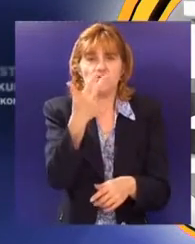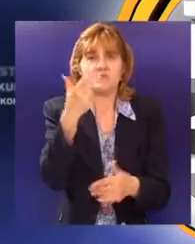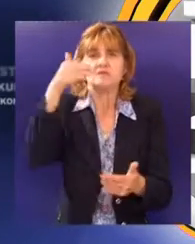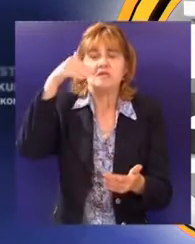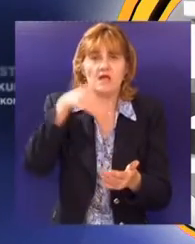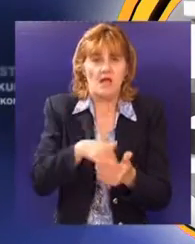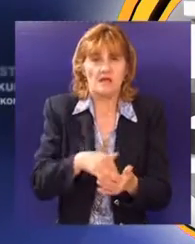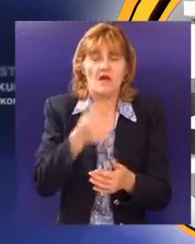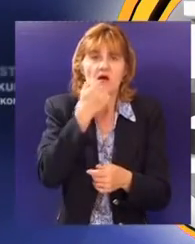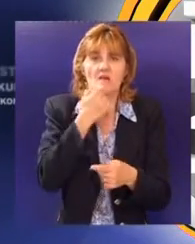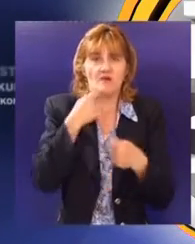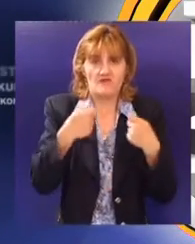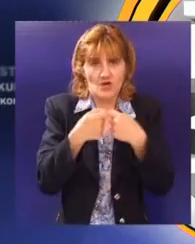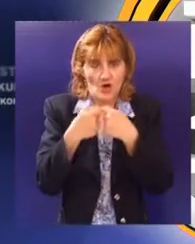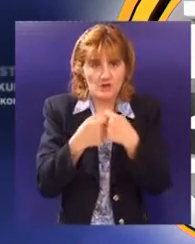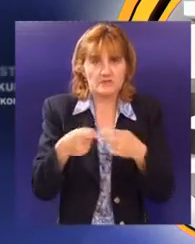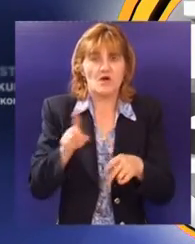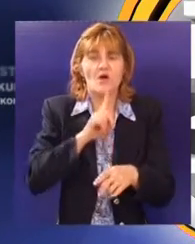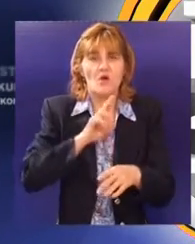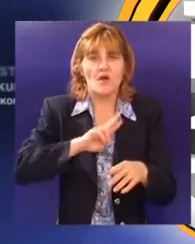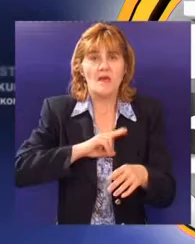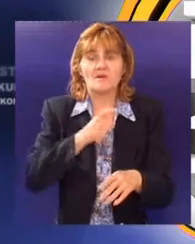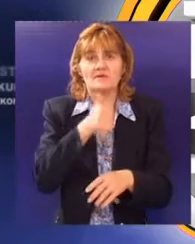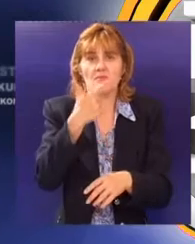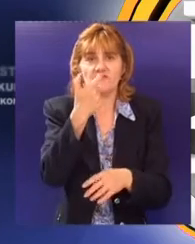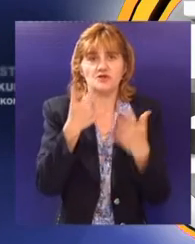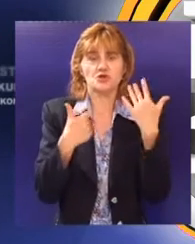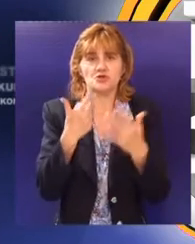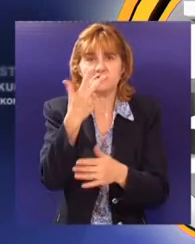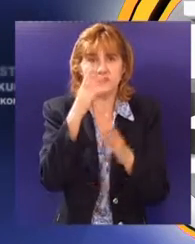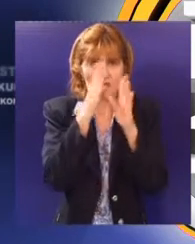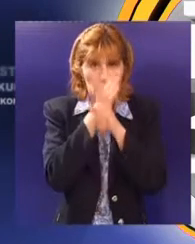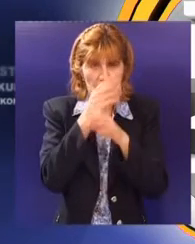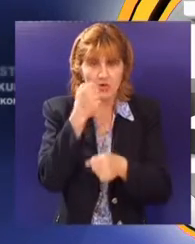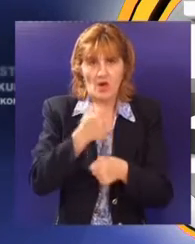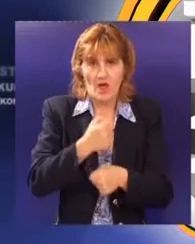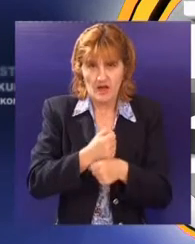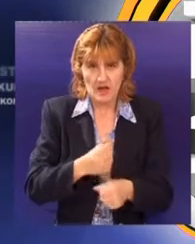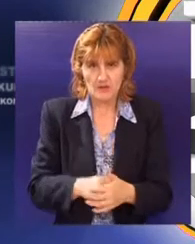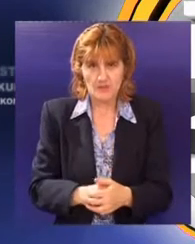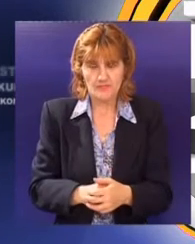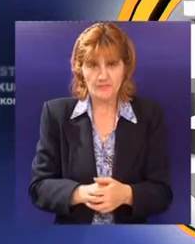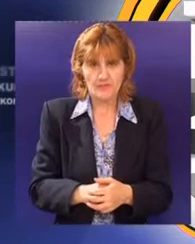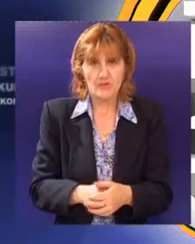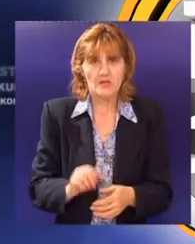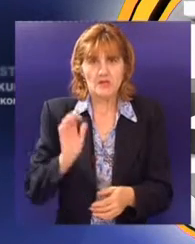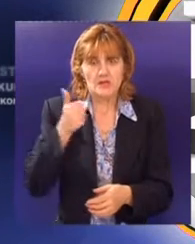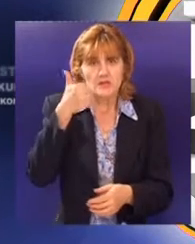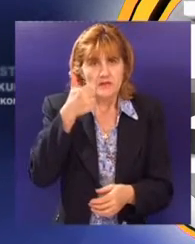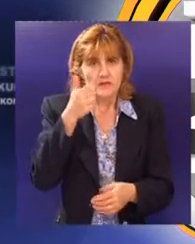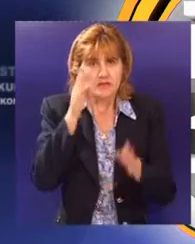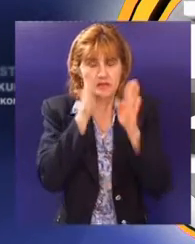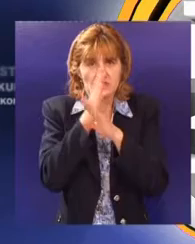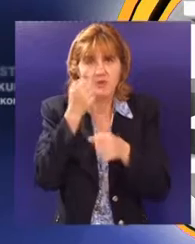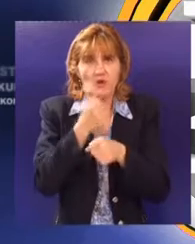privrednih subjekata koje kontroliše 263 inspektora rada. To praktično znači da će jedan inspektor rada na jedan